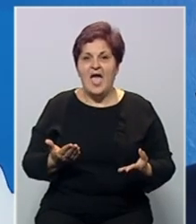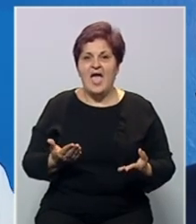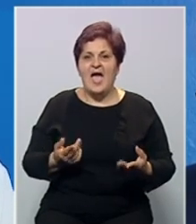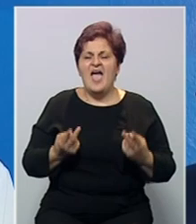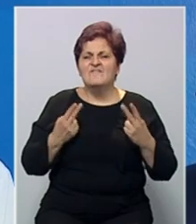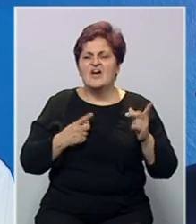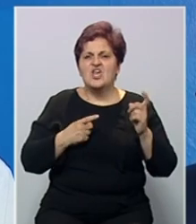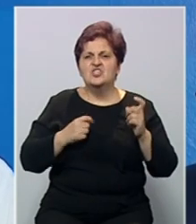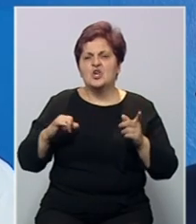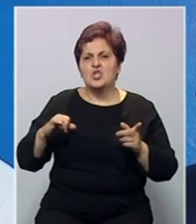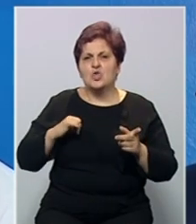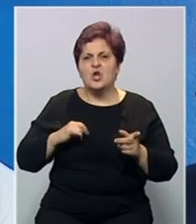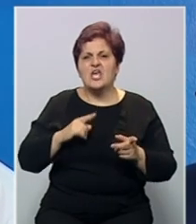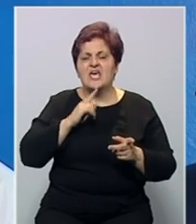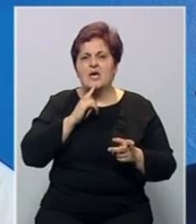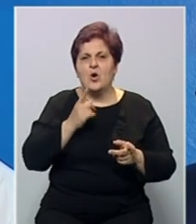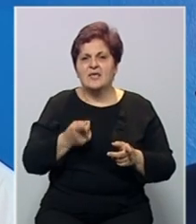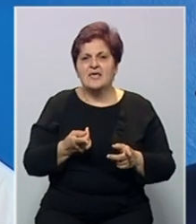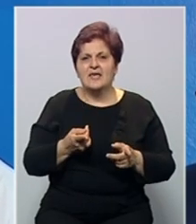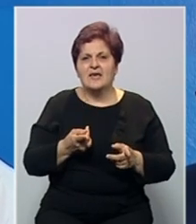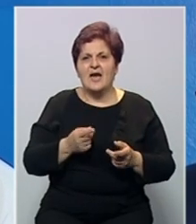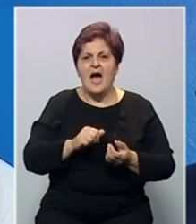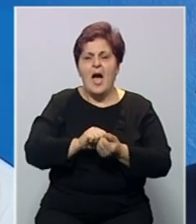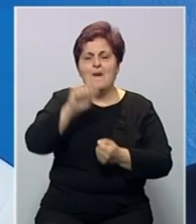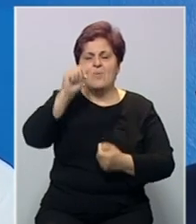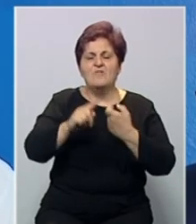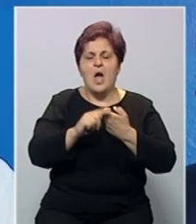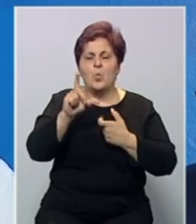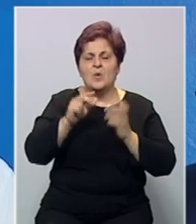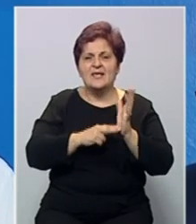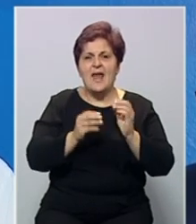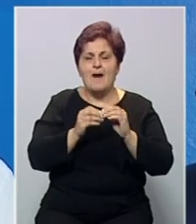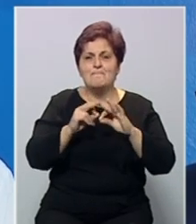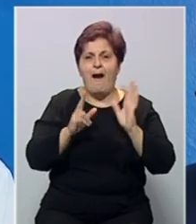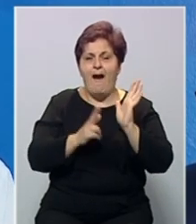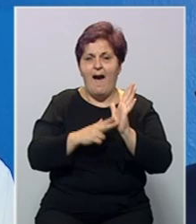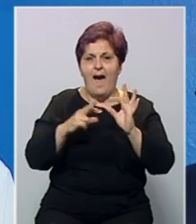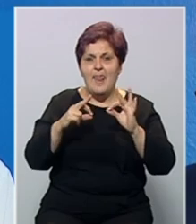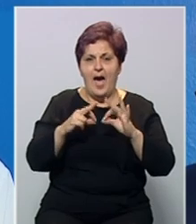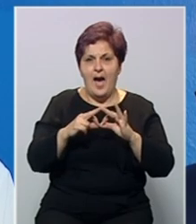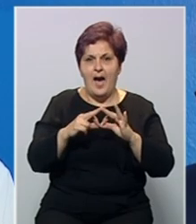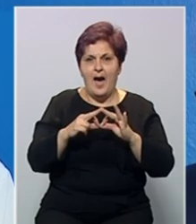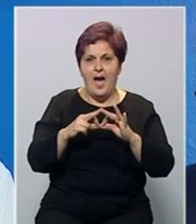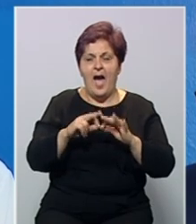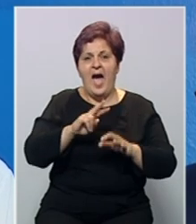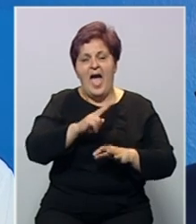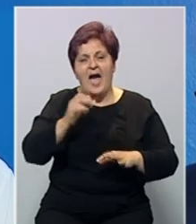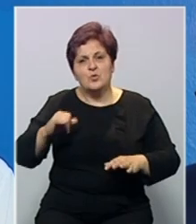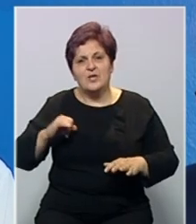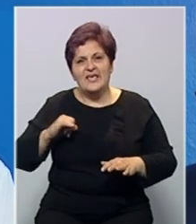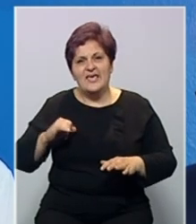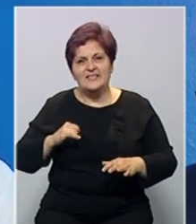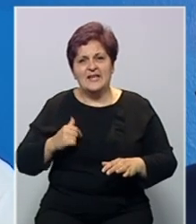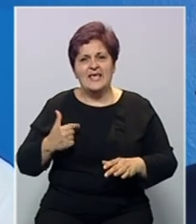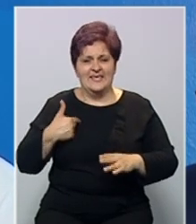istorijski događaj, među kojima je i povelja Kulina Bana, ali i drugi događaj iz